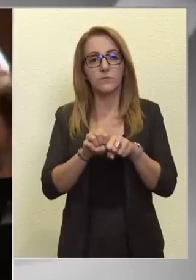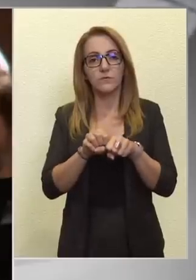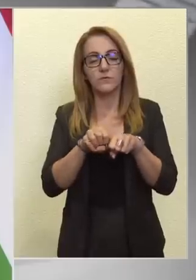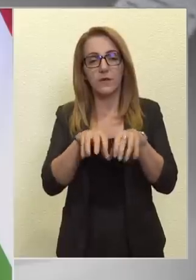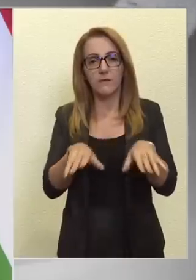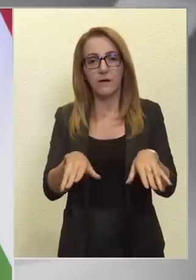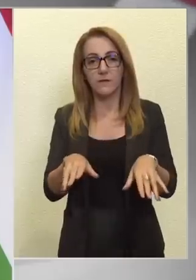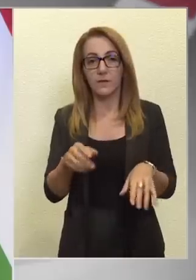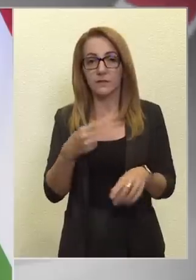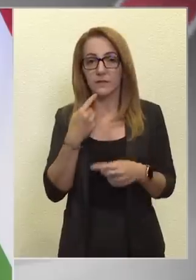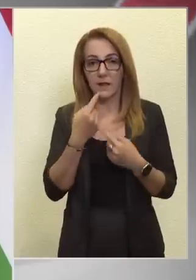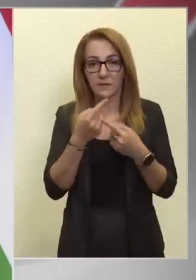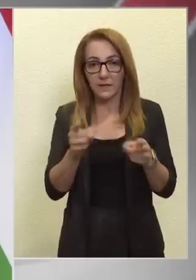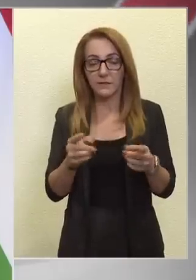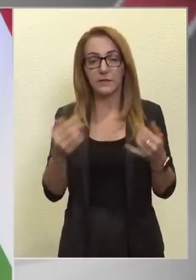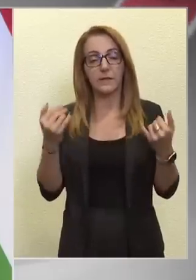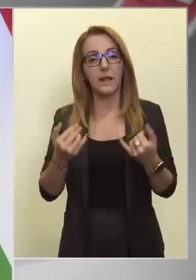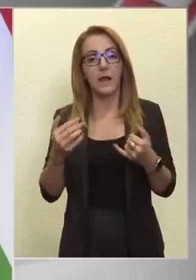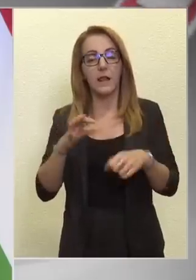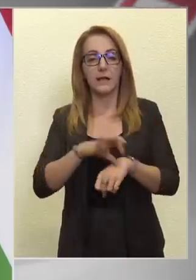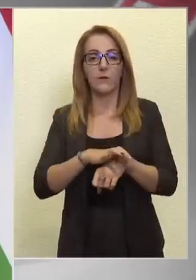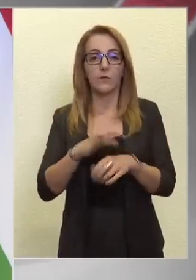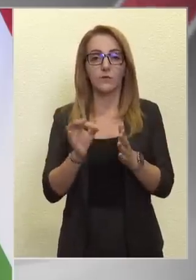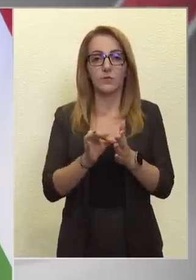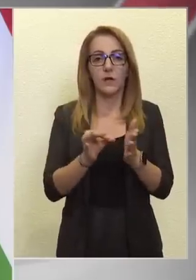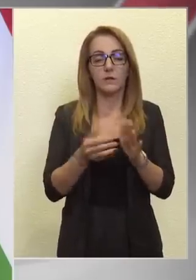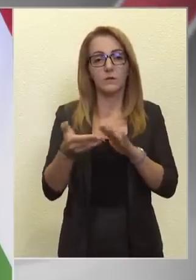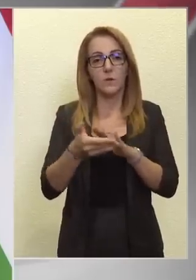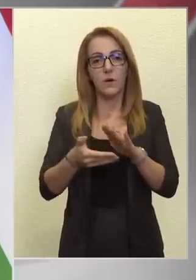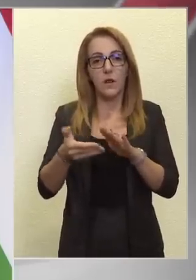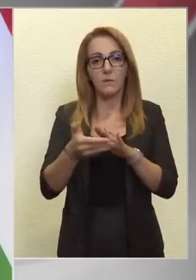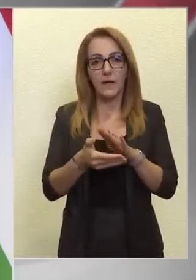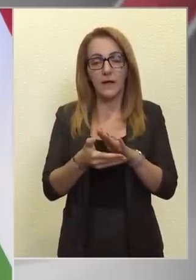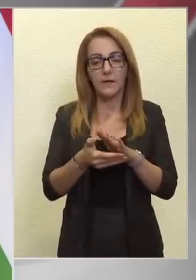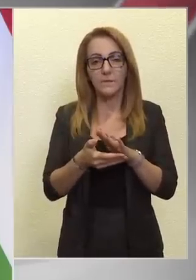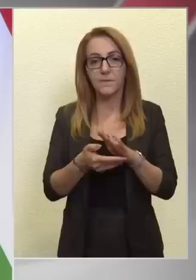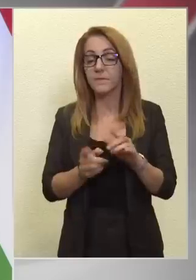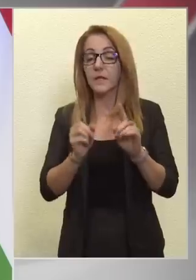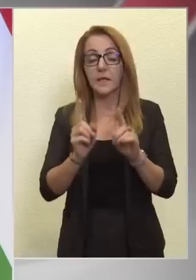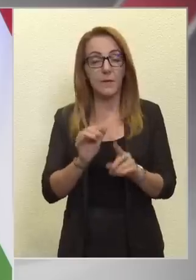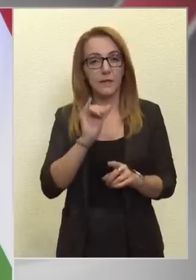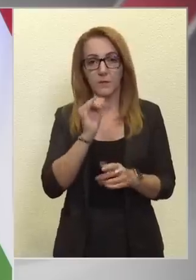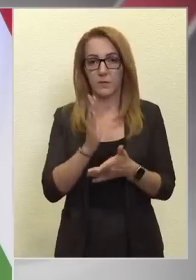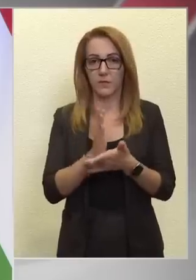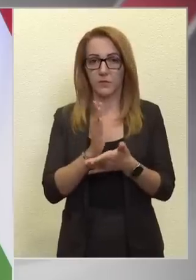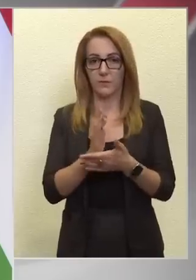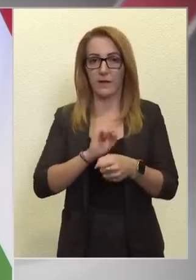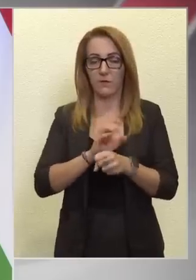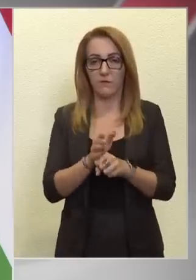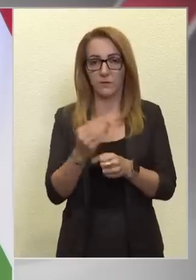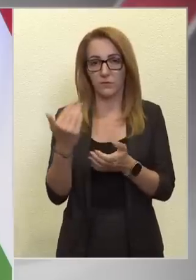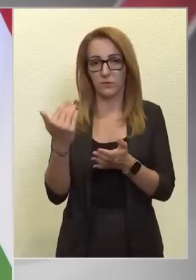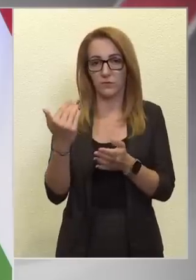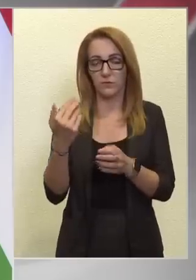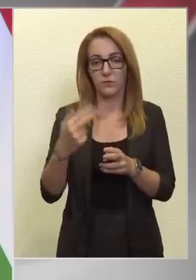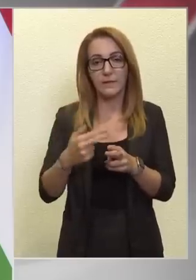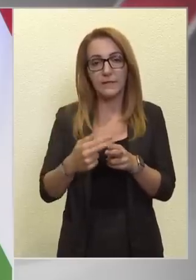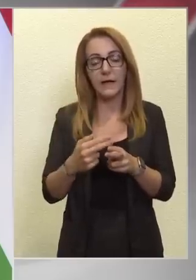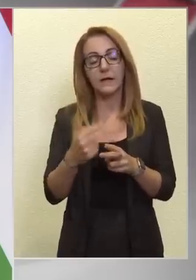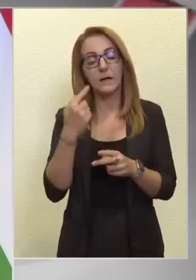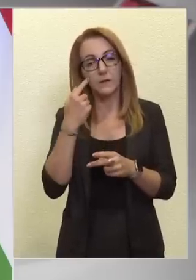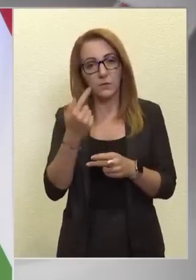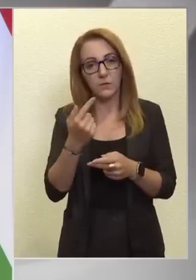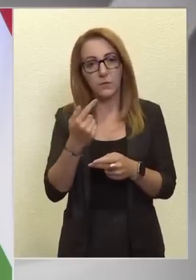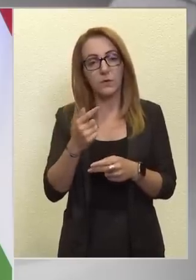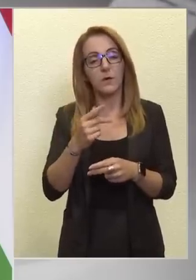jelenteni. Pillanatnyilag a jelenlegi orvosi adatok alapján nem állítom, hogy nincs már koronavírusos beteg, mert tudjuk, hogy van, de a tünetek